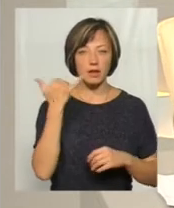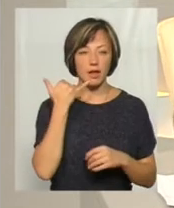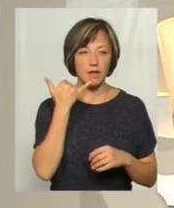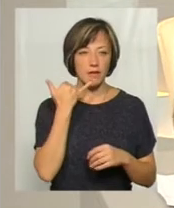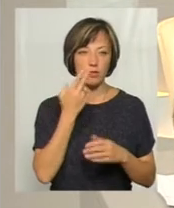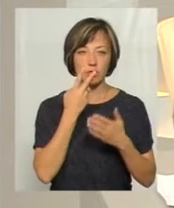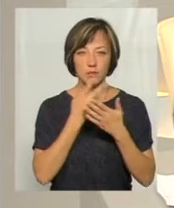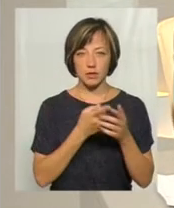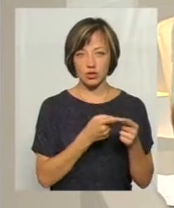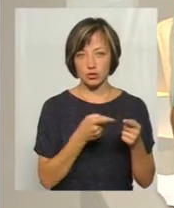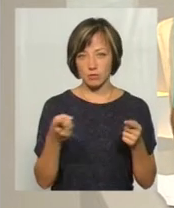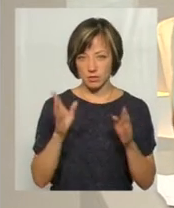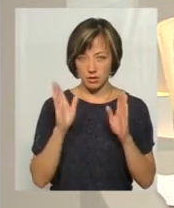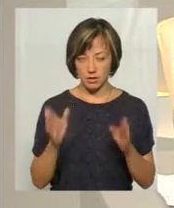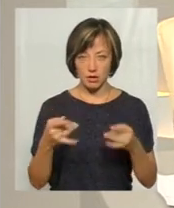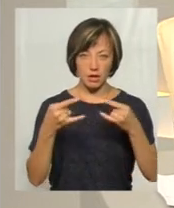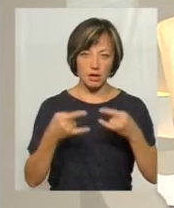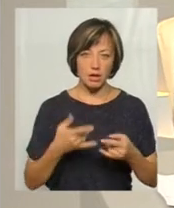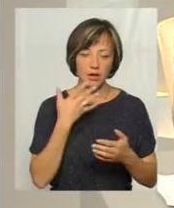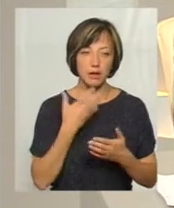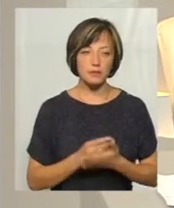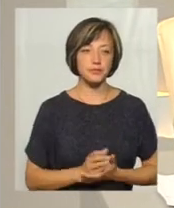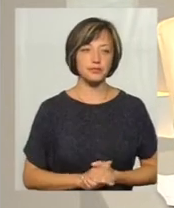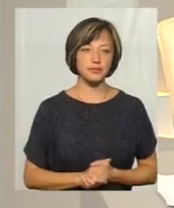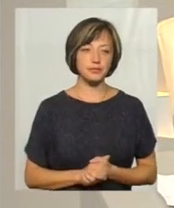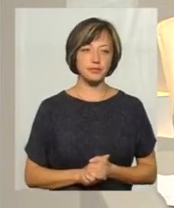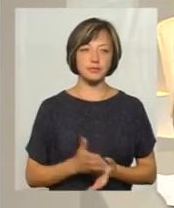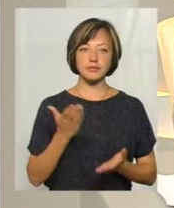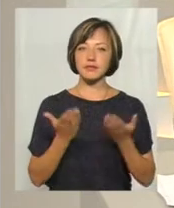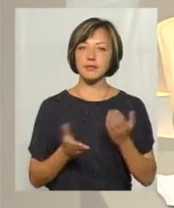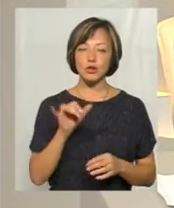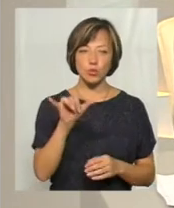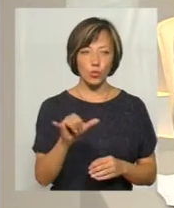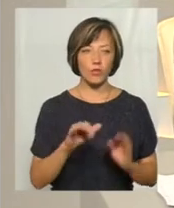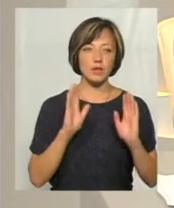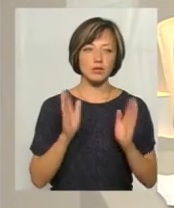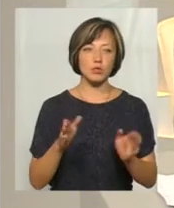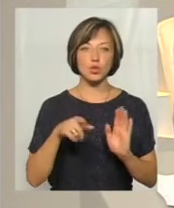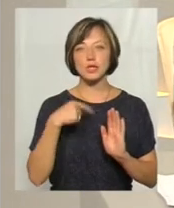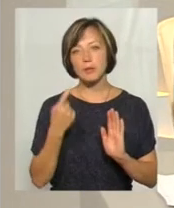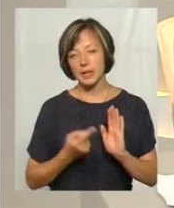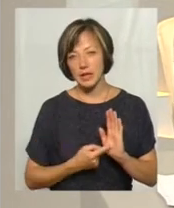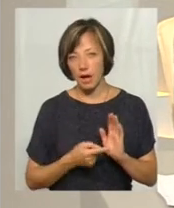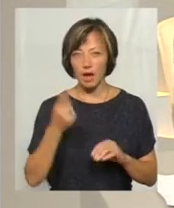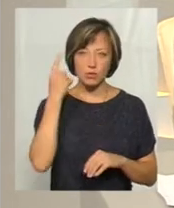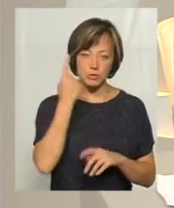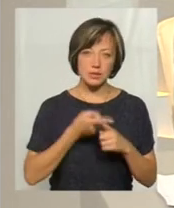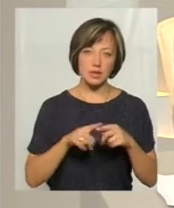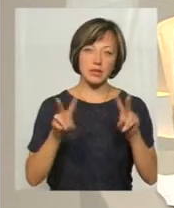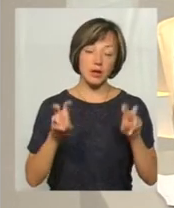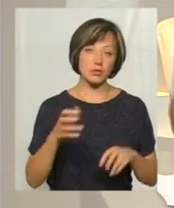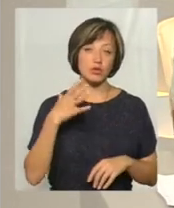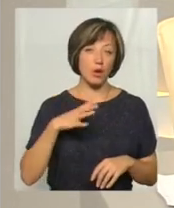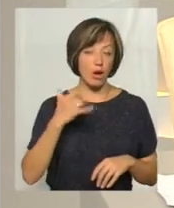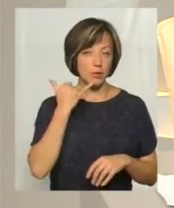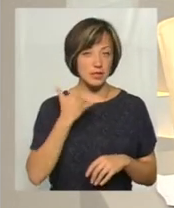'язку ви впродовж ефіру бачитимете на своїх екранах. Якщо у вас будуть запитання або ж міркування із зазначеної теми, чекаємо на